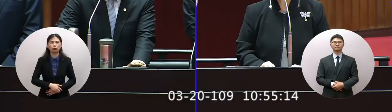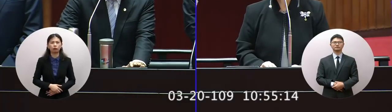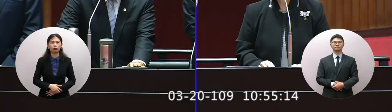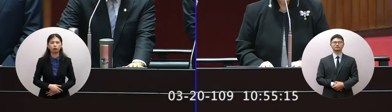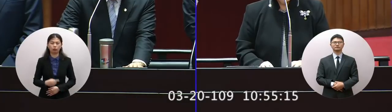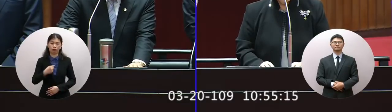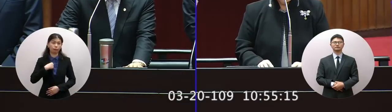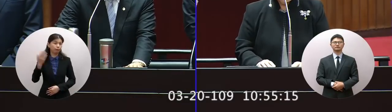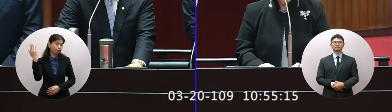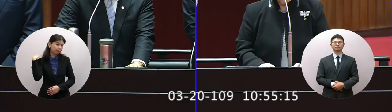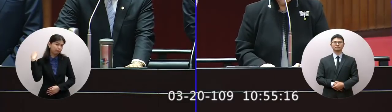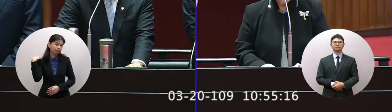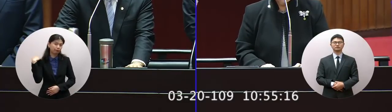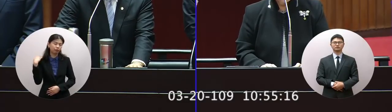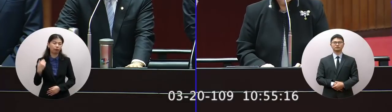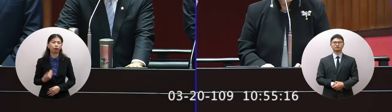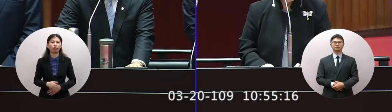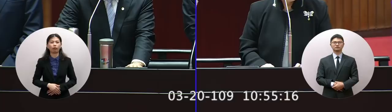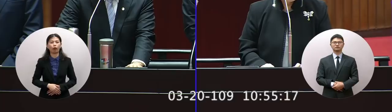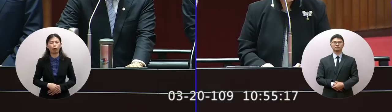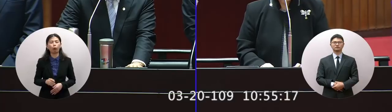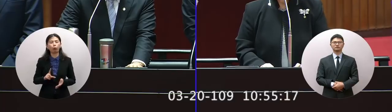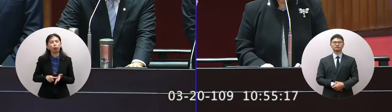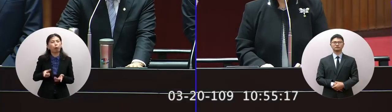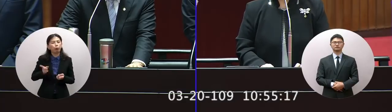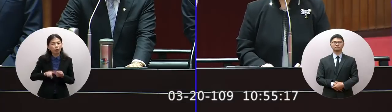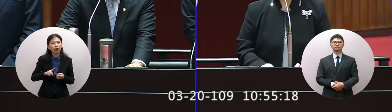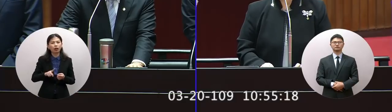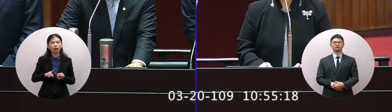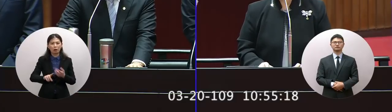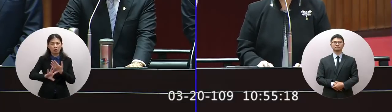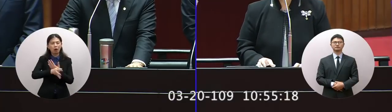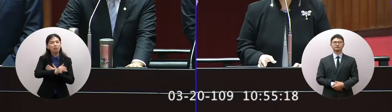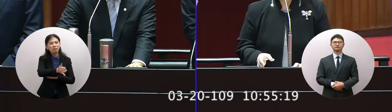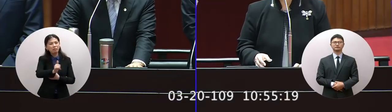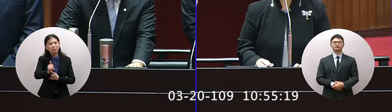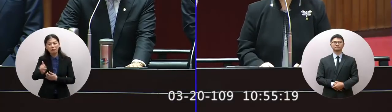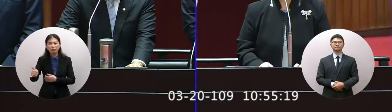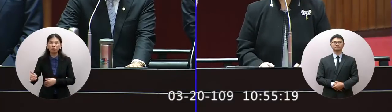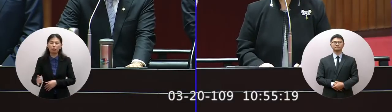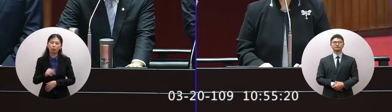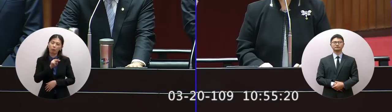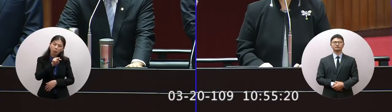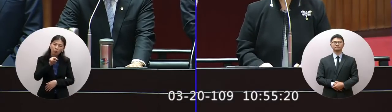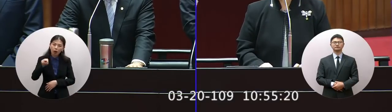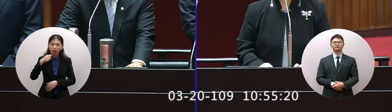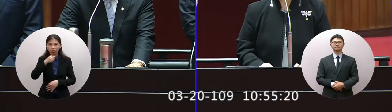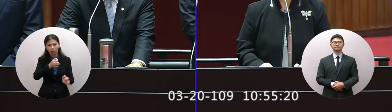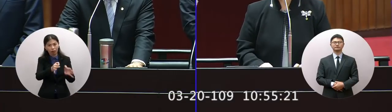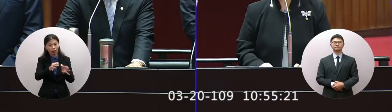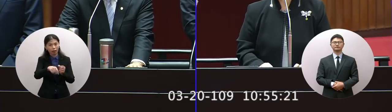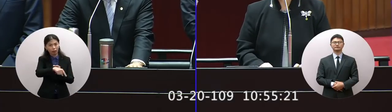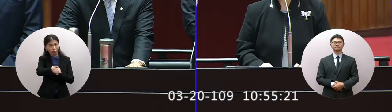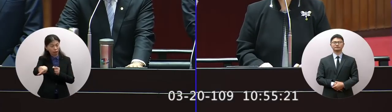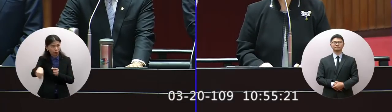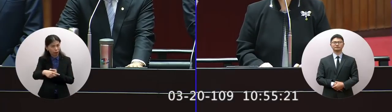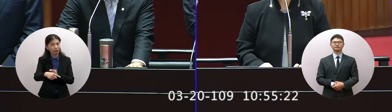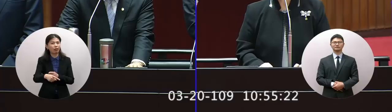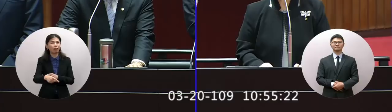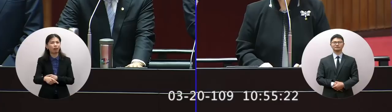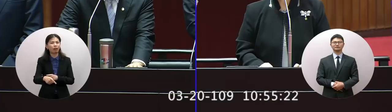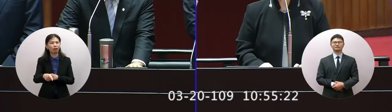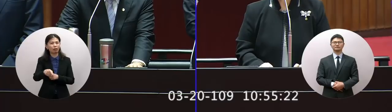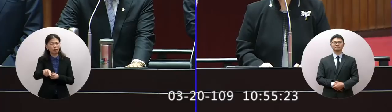因為過去就有機會後來走很多國有看到台商在當地